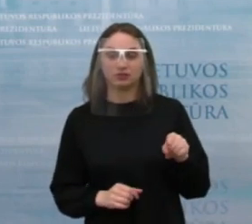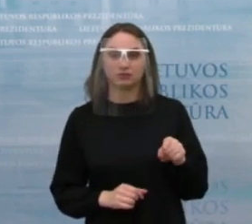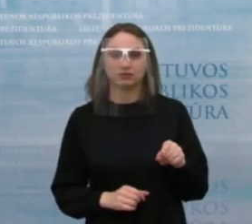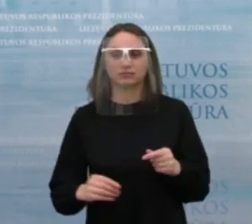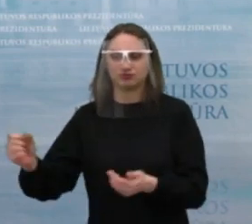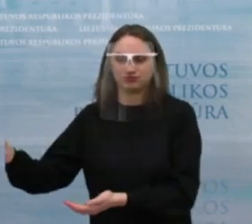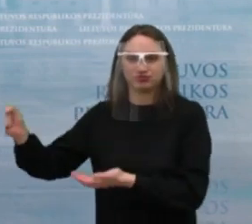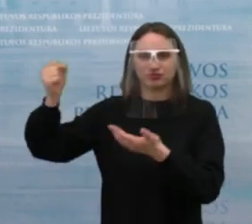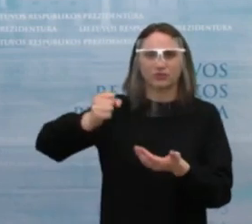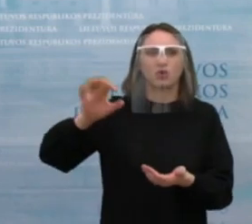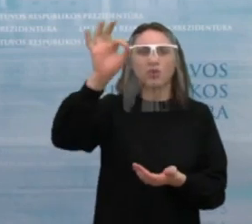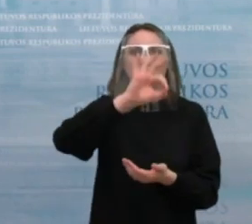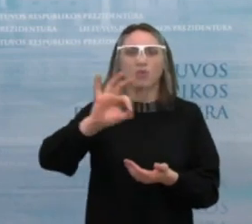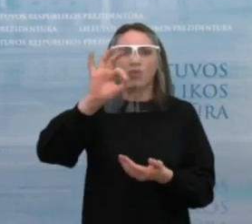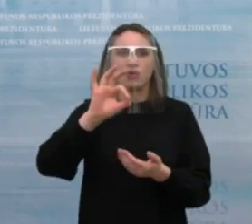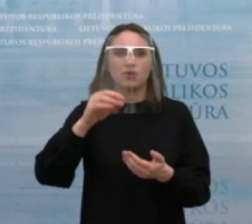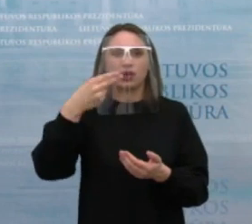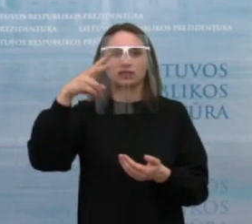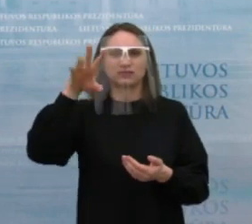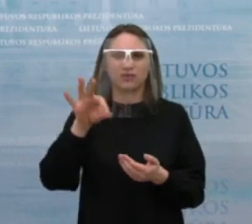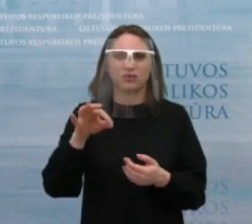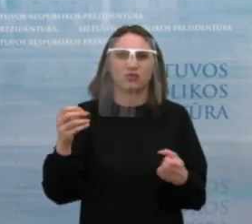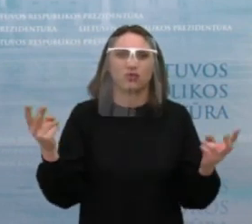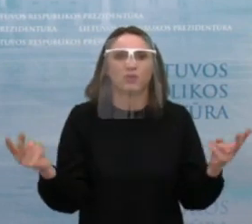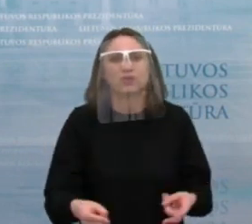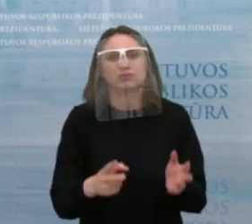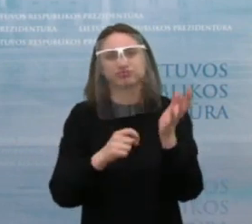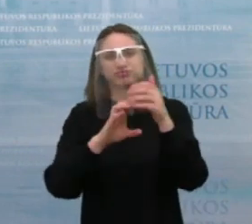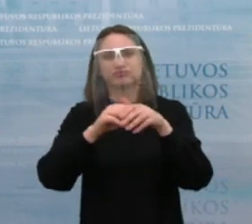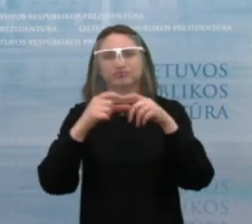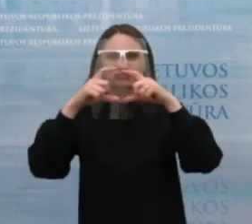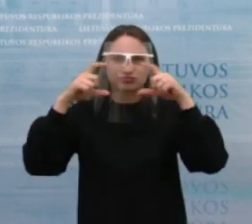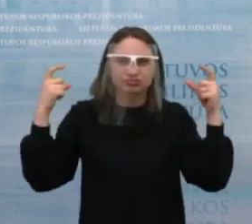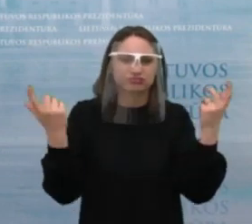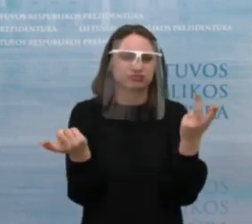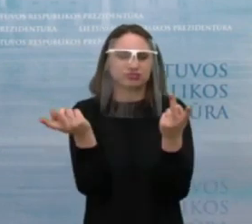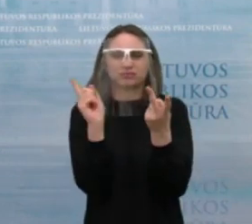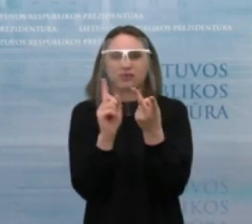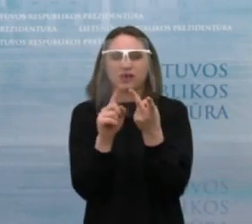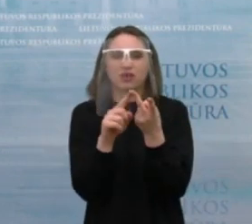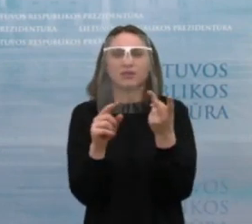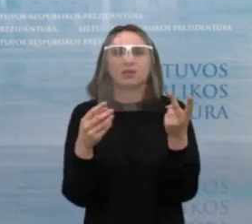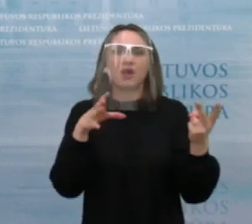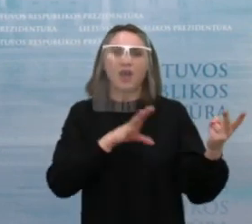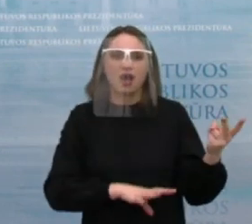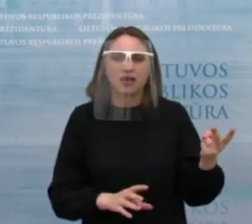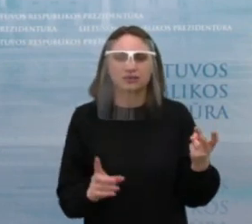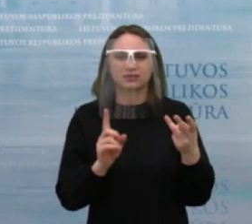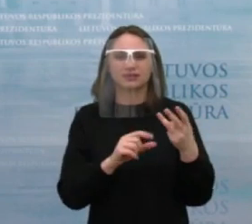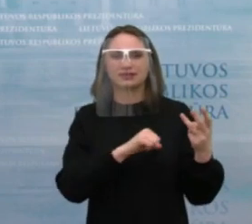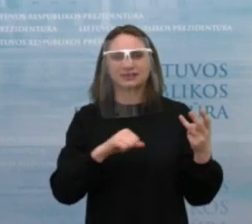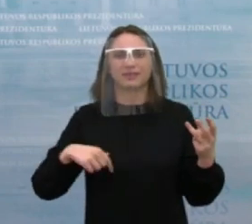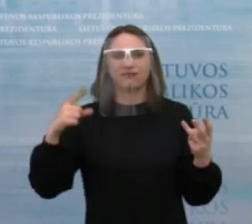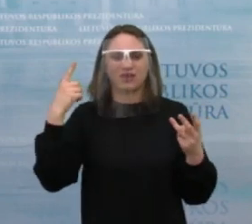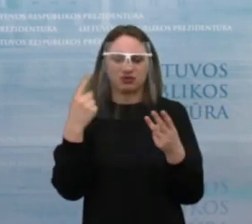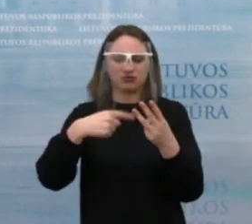apsaugos priemonėms nevyriausybinio organizacijų, taip pat darbo užmokesčiui ir savanorystiai. Tai tokios trys